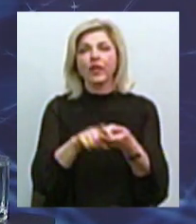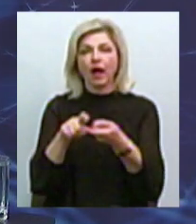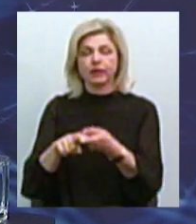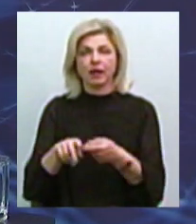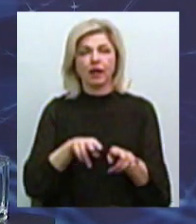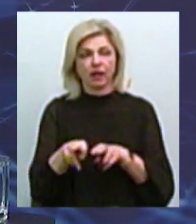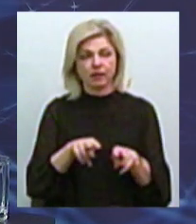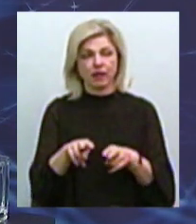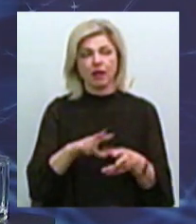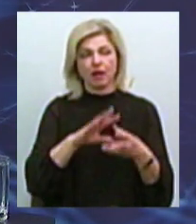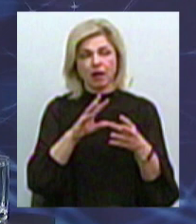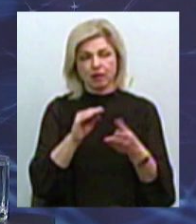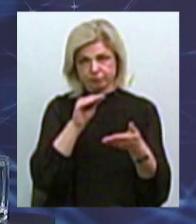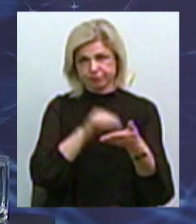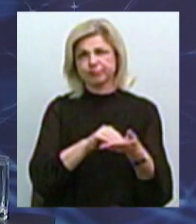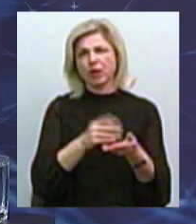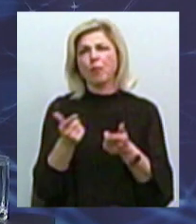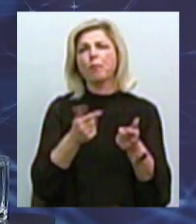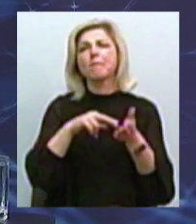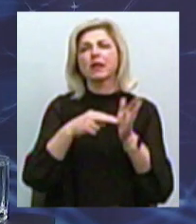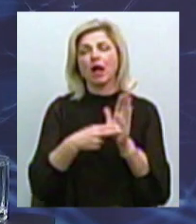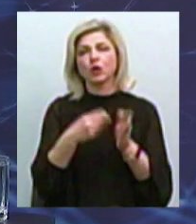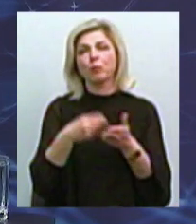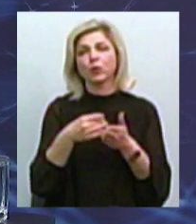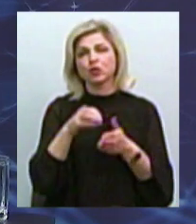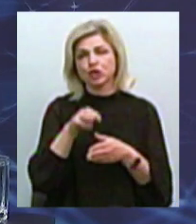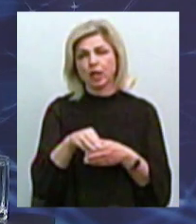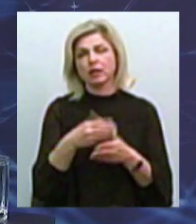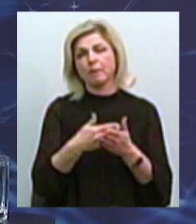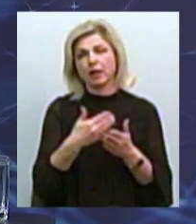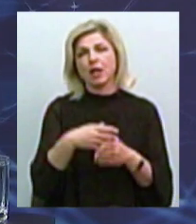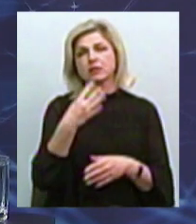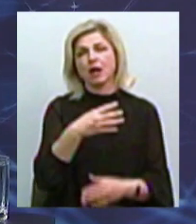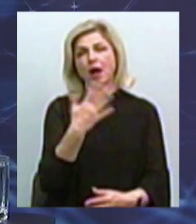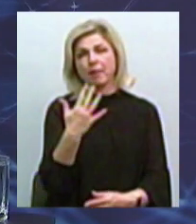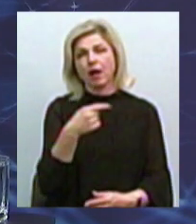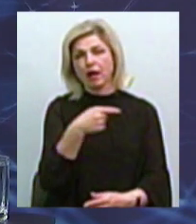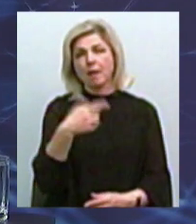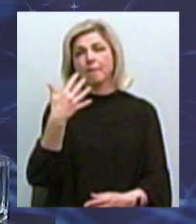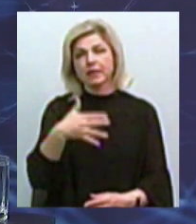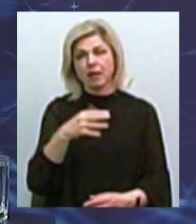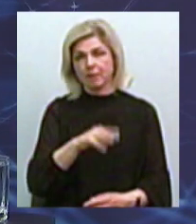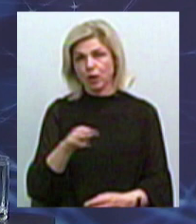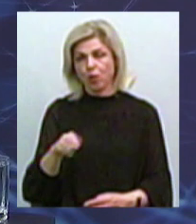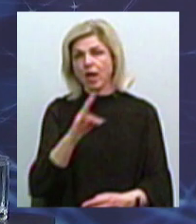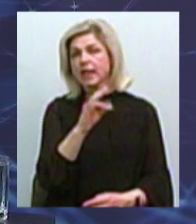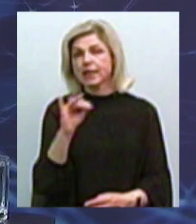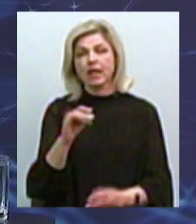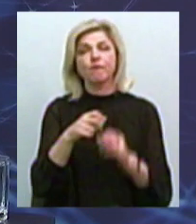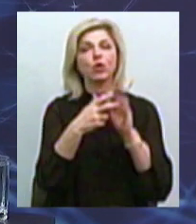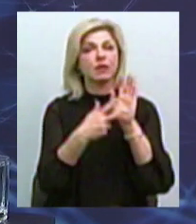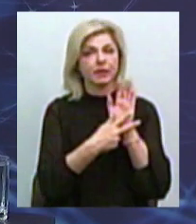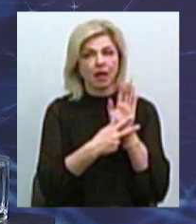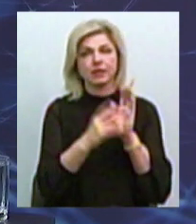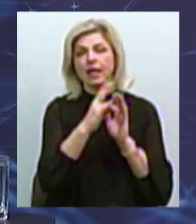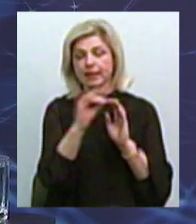забиваємо в бюджет порядка 45-50 мільйонів. Але ні в 2018-м, ні в 2019-м